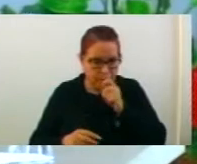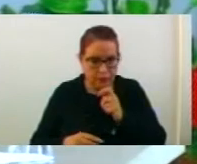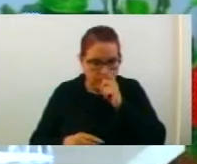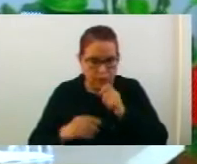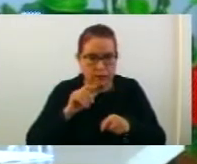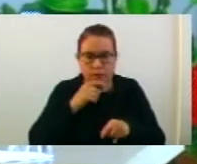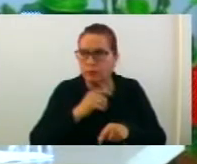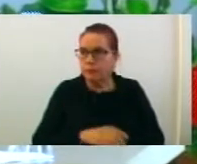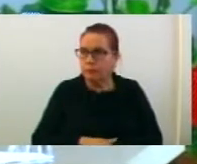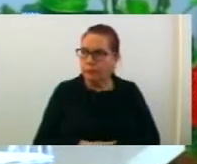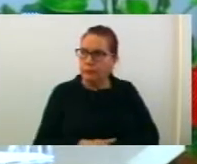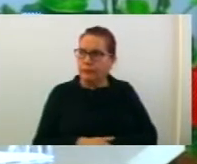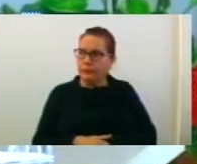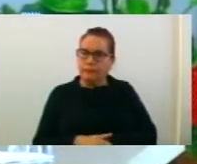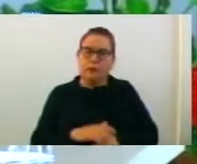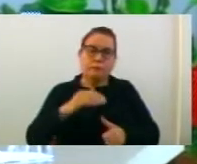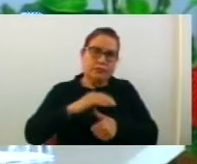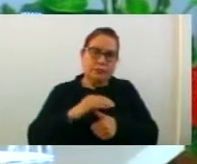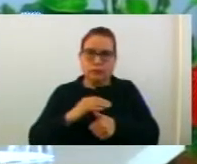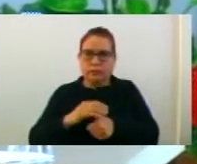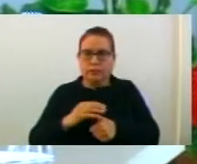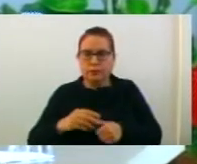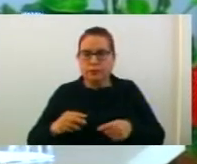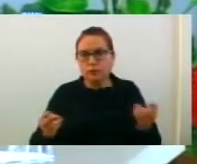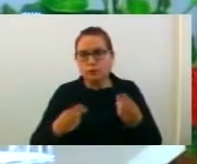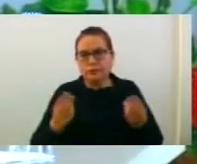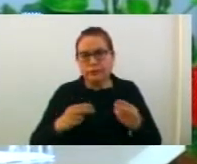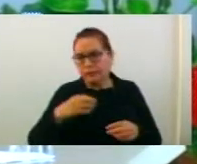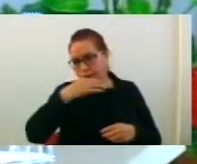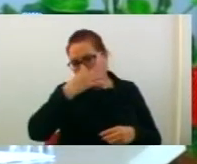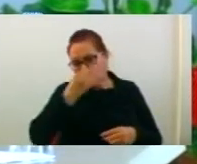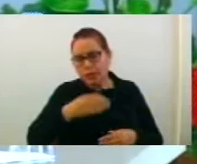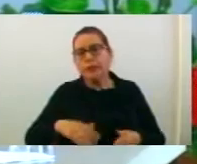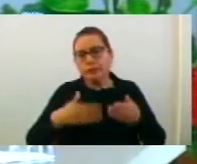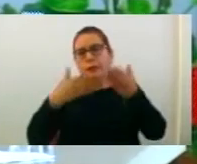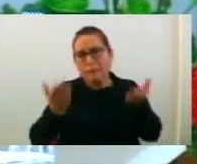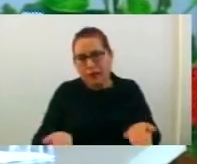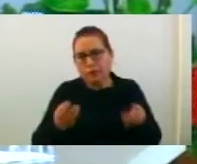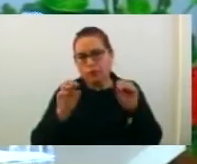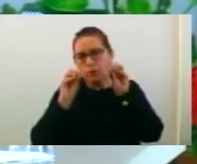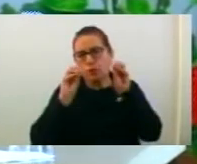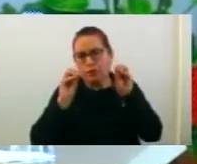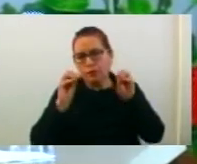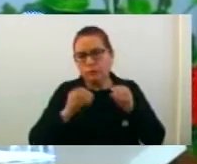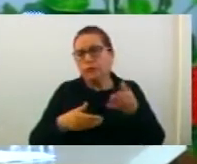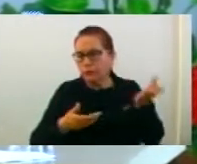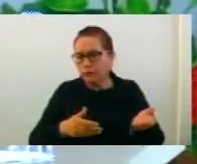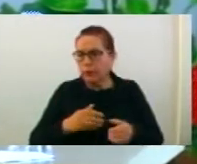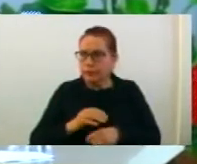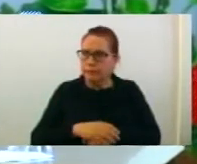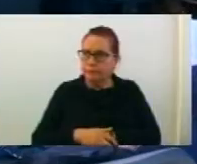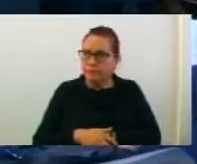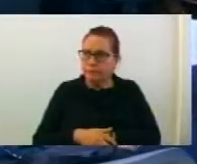локален економски развој. Куповикам председател на Комисията да поднесе извеща и даде предлог до СОЪТОТ. Повелите, председател. Благодарам.